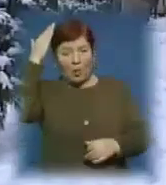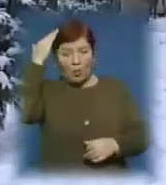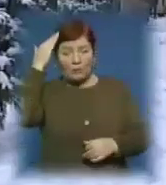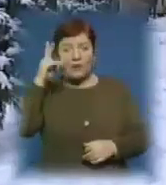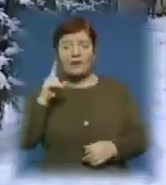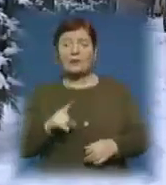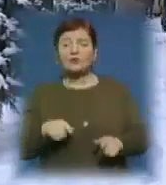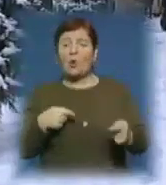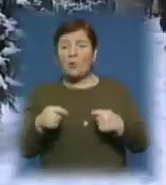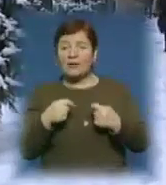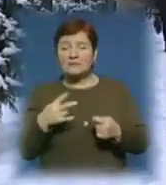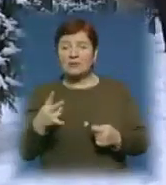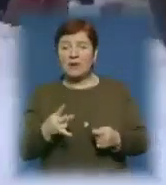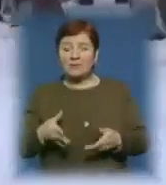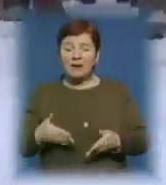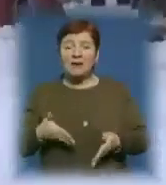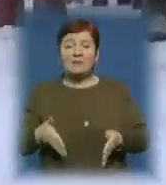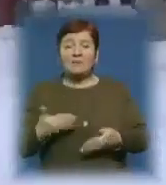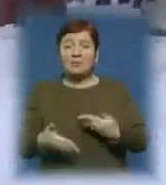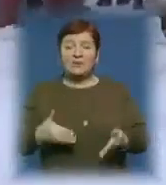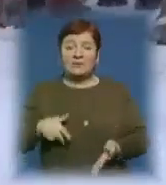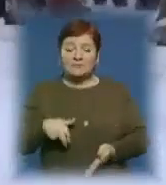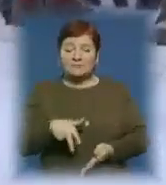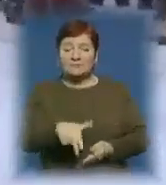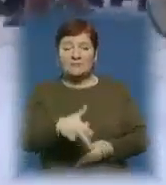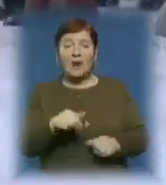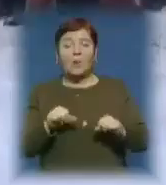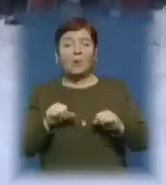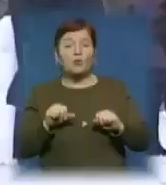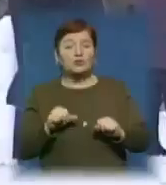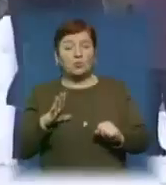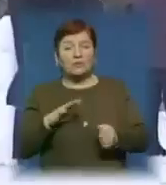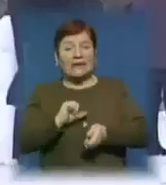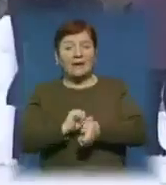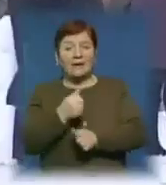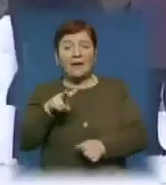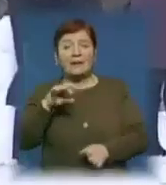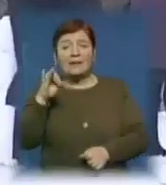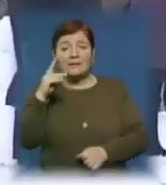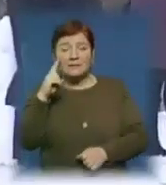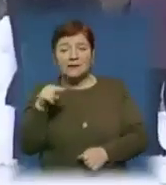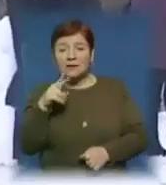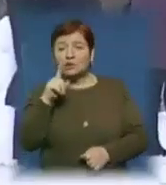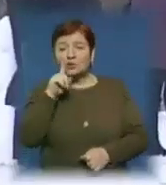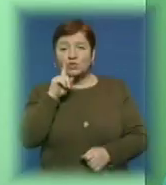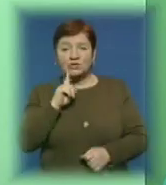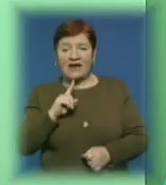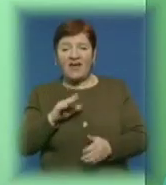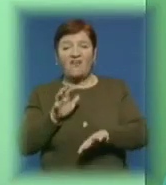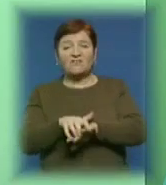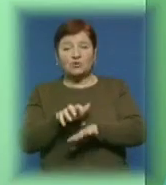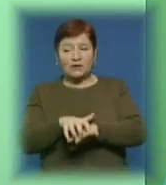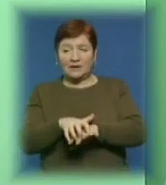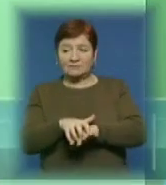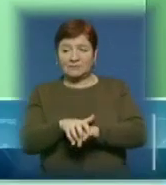треба обережно пересуватися тротуарами, адже під шаром снігу може бути лід. А найголовніше – зручне взуття. Треба